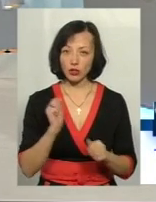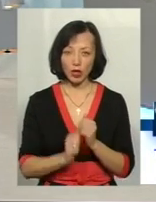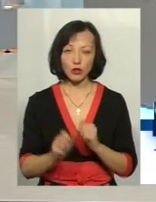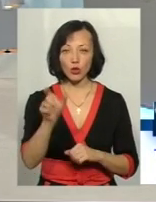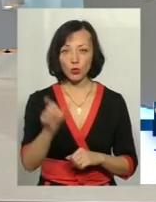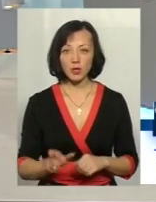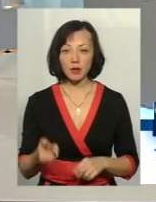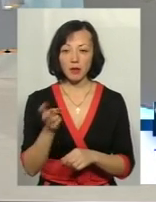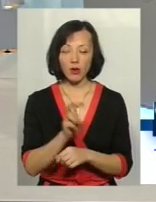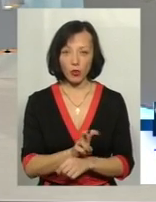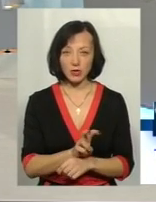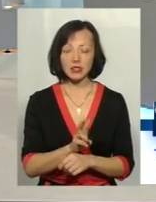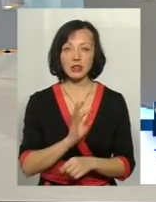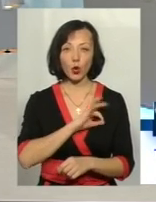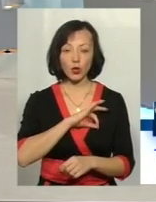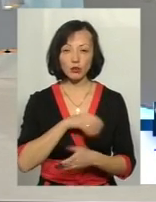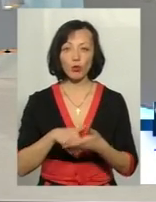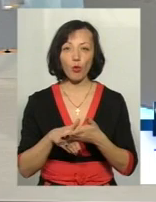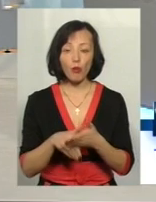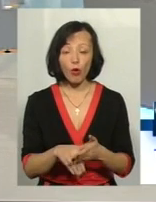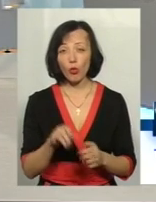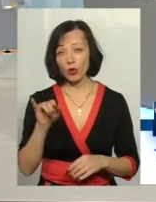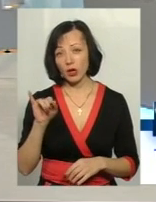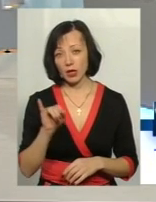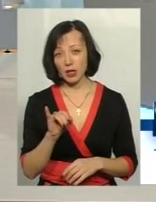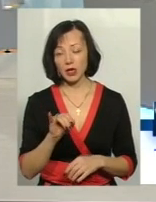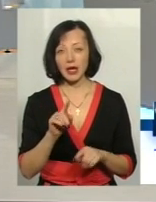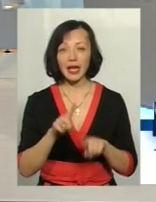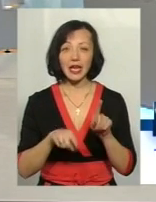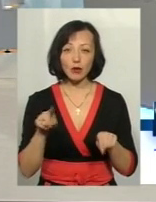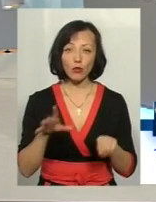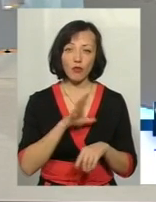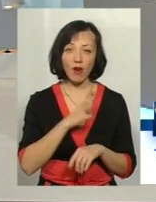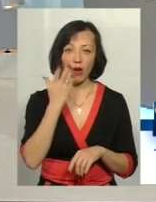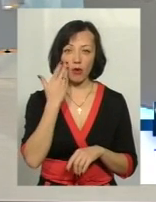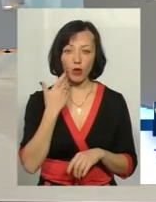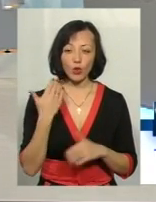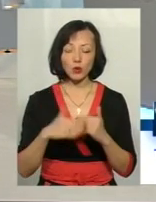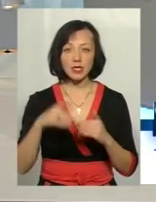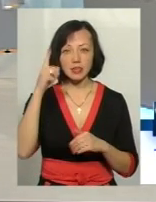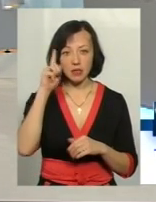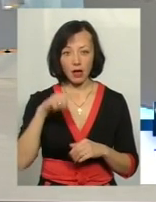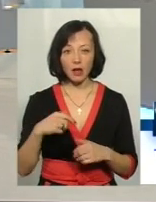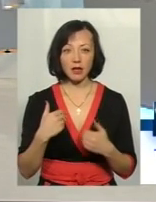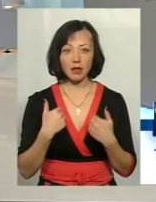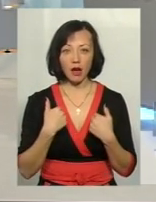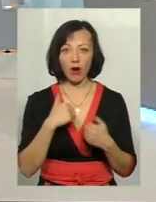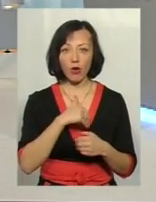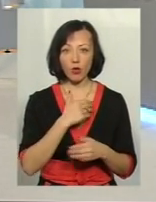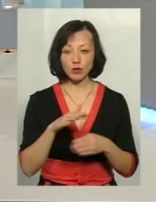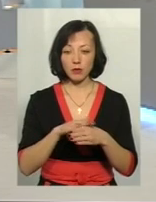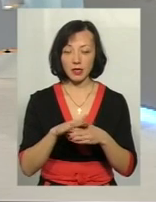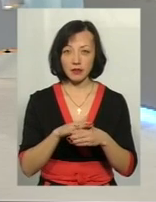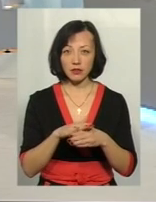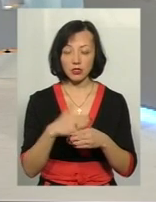людина приходить за правовою допомогою, і дуже рідко буває, коли вона вже знає, що я хочу прізвища